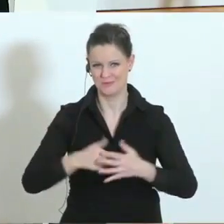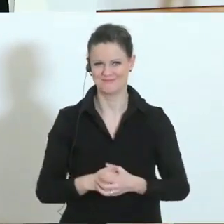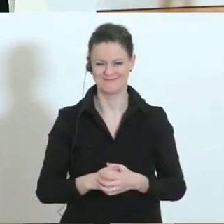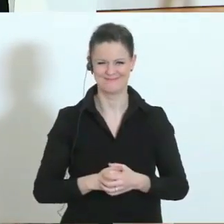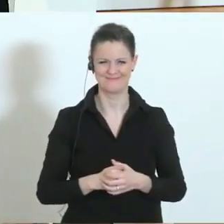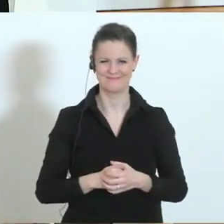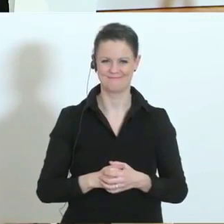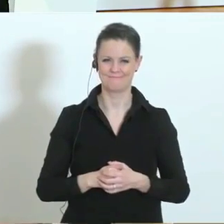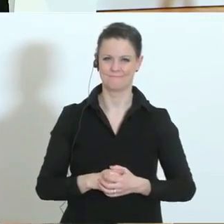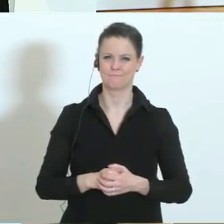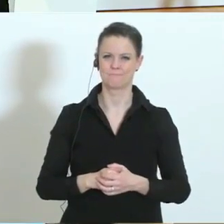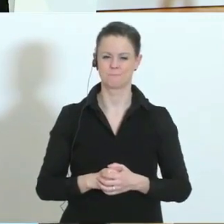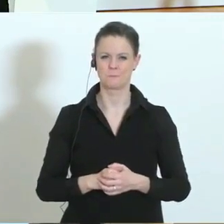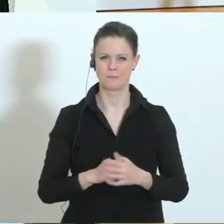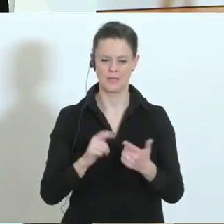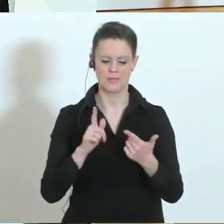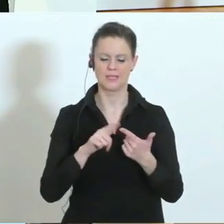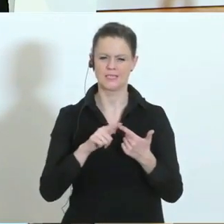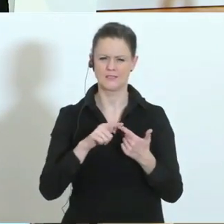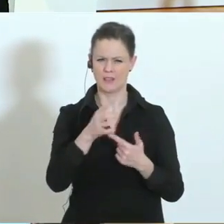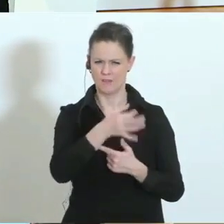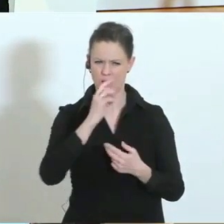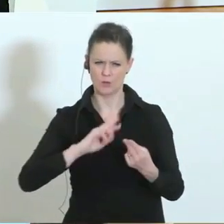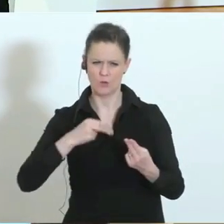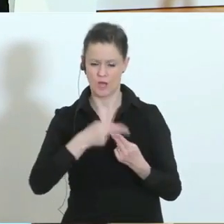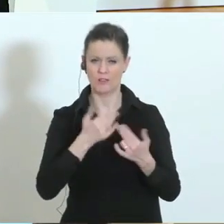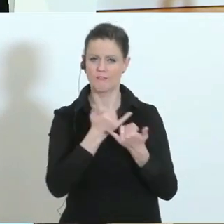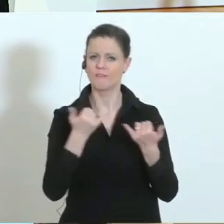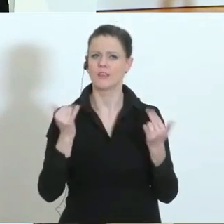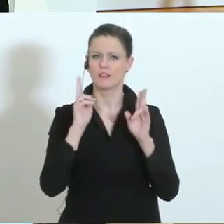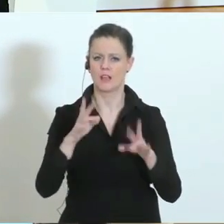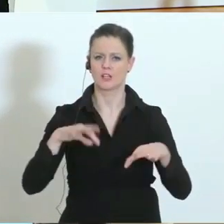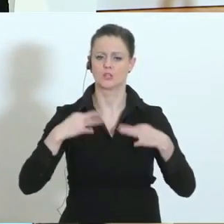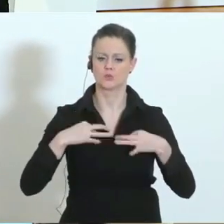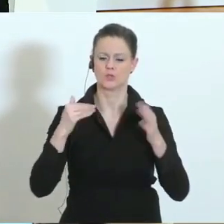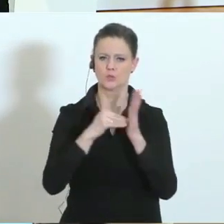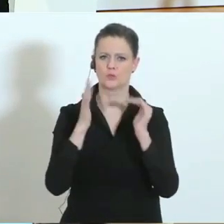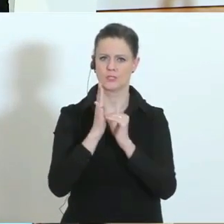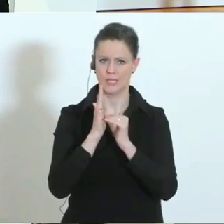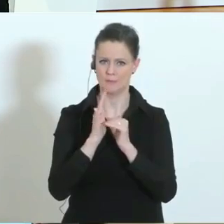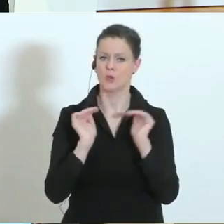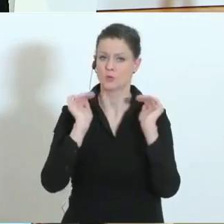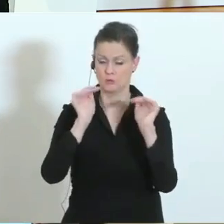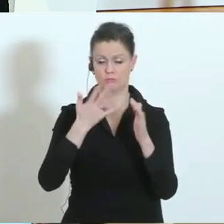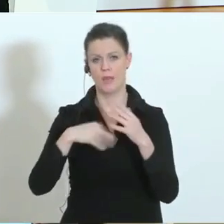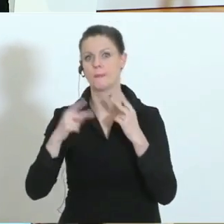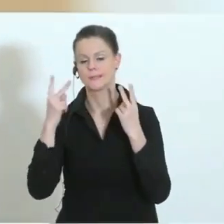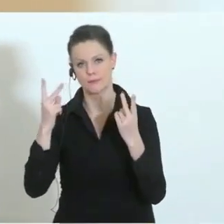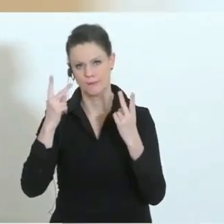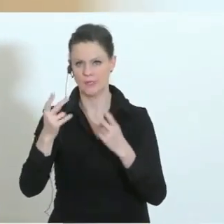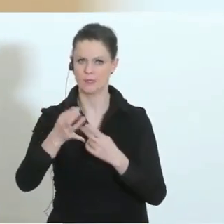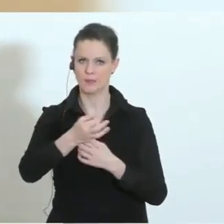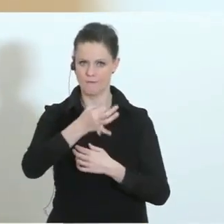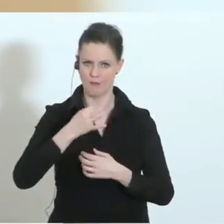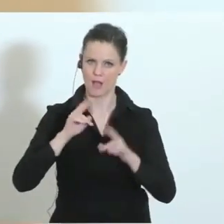muss die zweite Frage noch beantworten, nämlich wie schützen wir das Gesundheitssystem? Das eigentlich die Schlüsselfrage aus meiner Sicht, denn